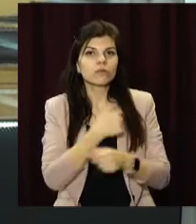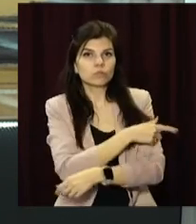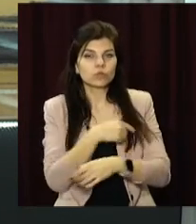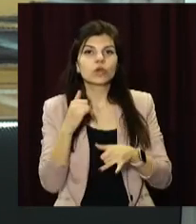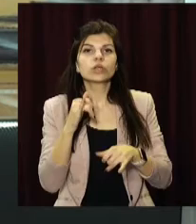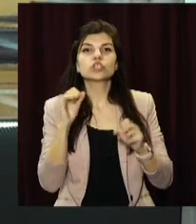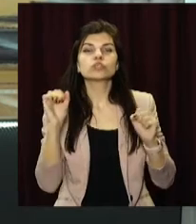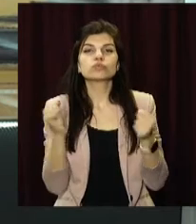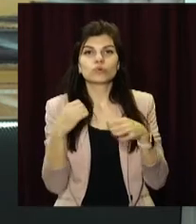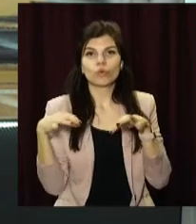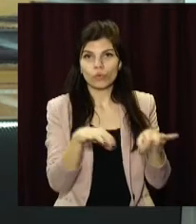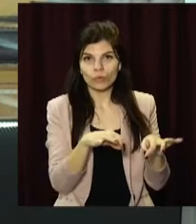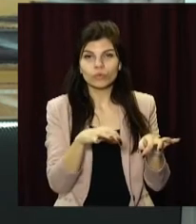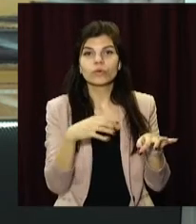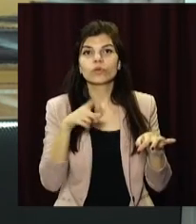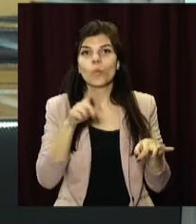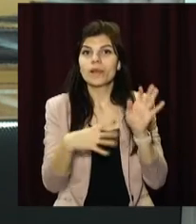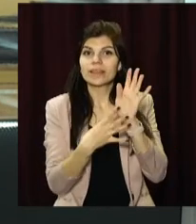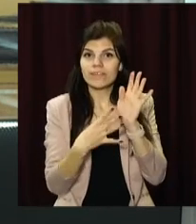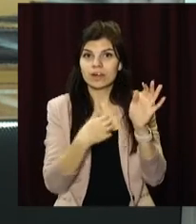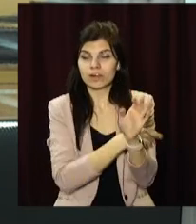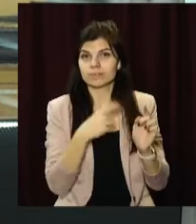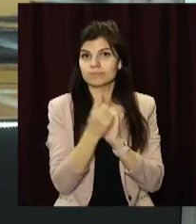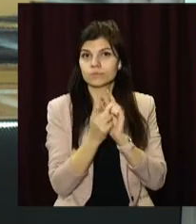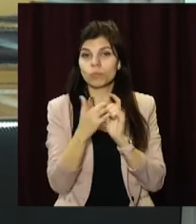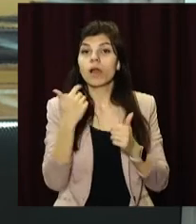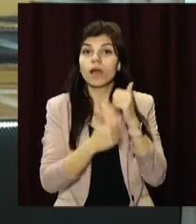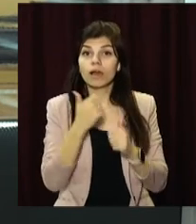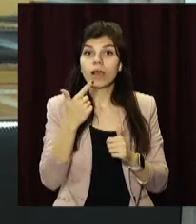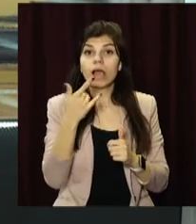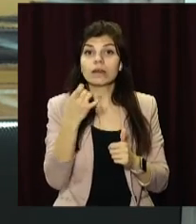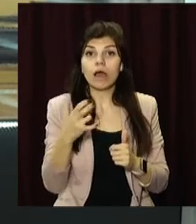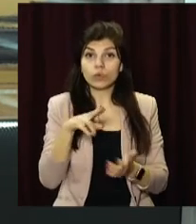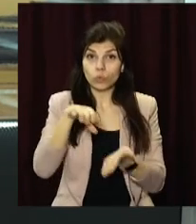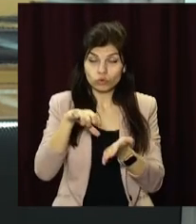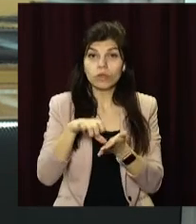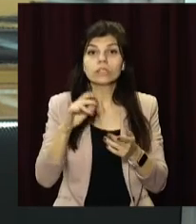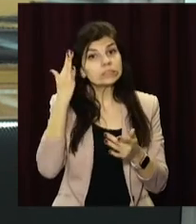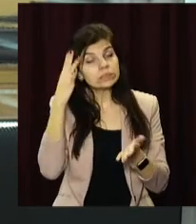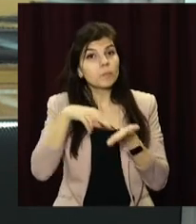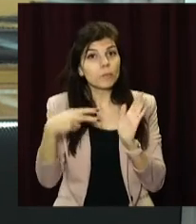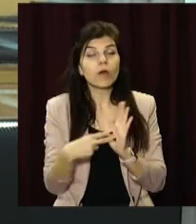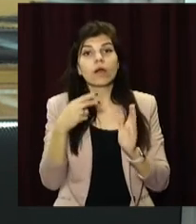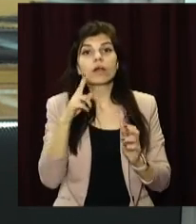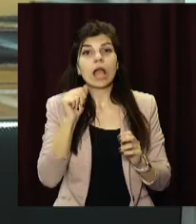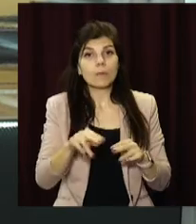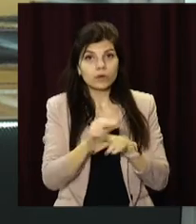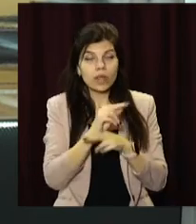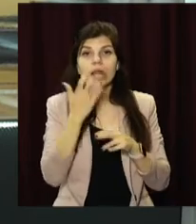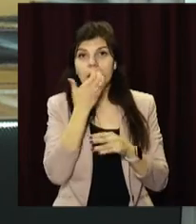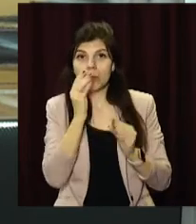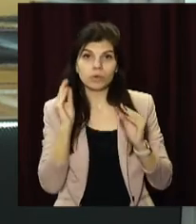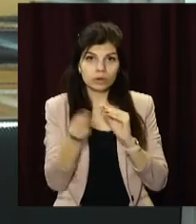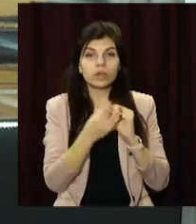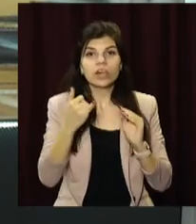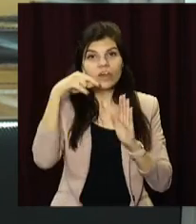швидкої меддопомоги і лікарні номер 9. За грантові кошти планують зробити капремонт, утеплити головні корпуси та